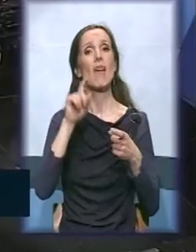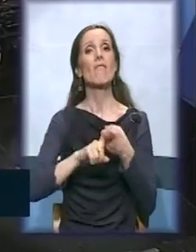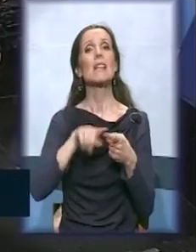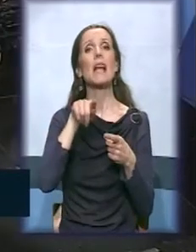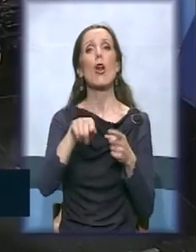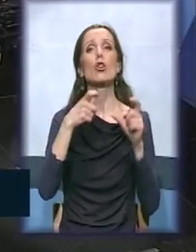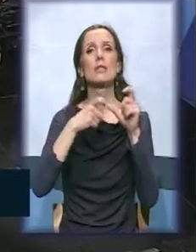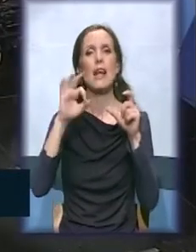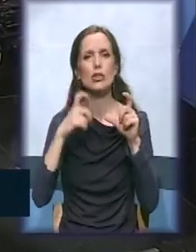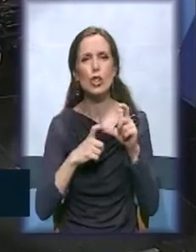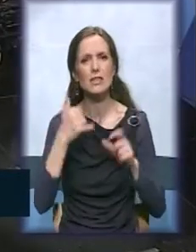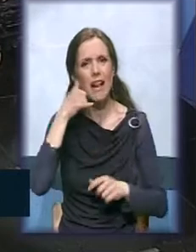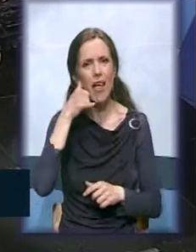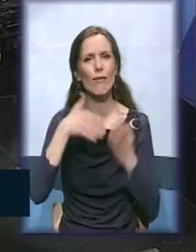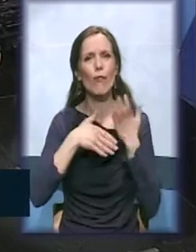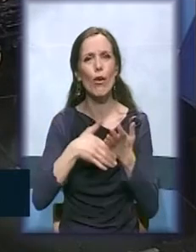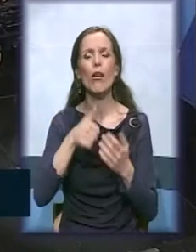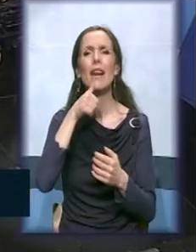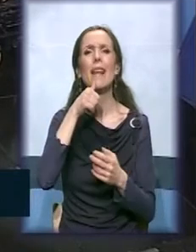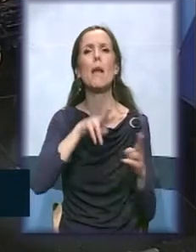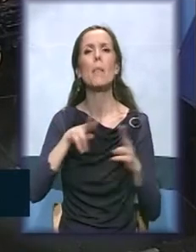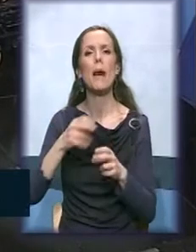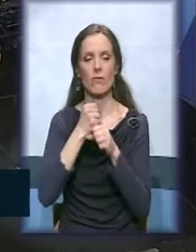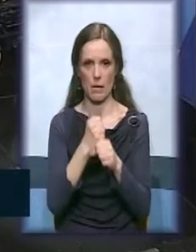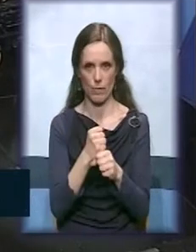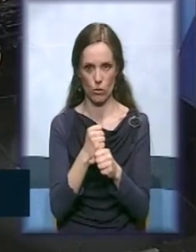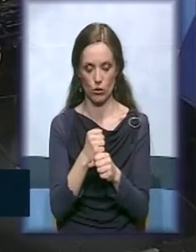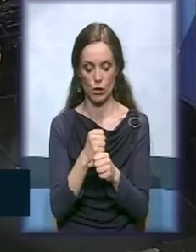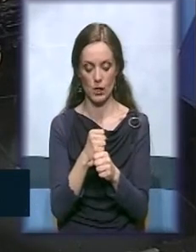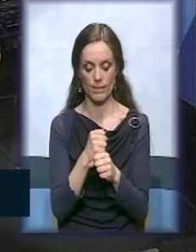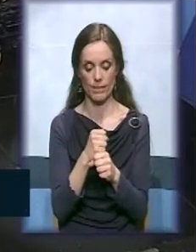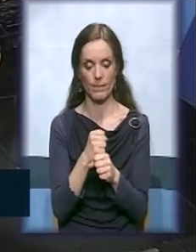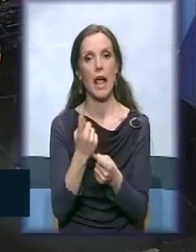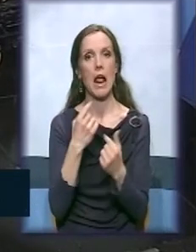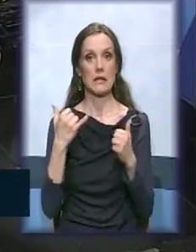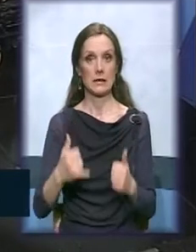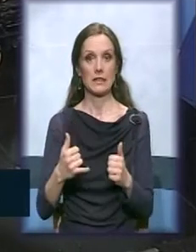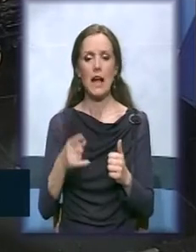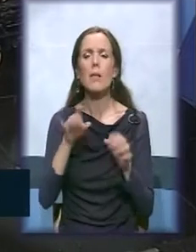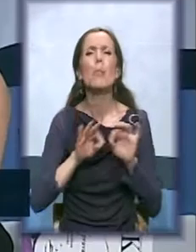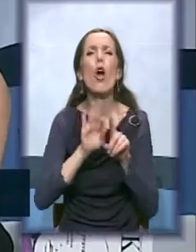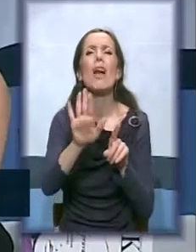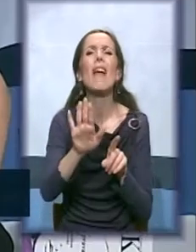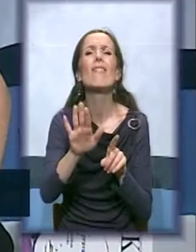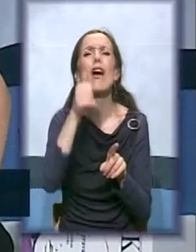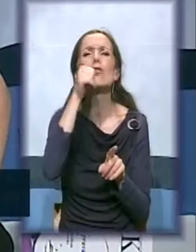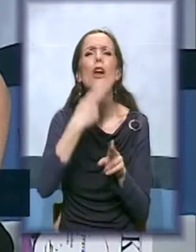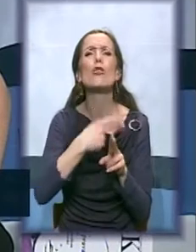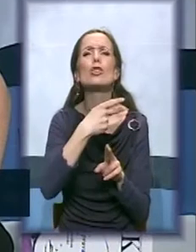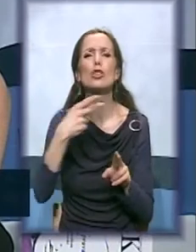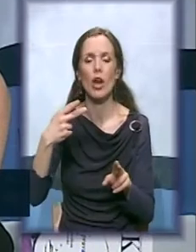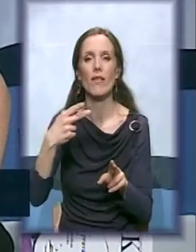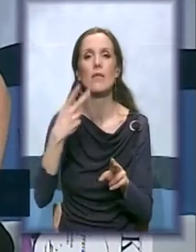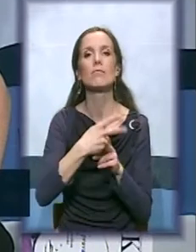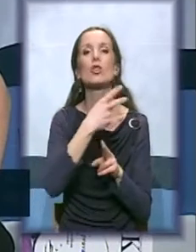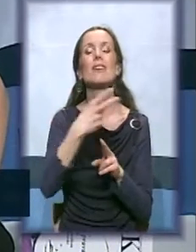pravna podrška i sve živ. Ali hajde sada kad projekat je sa nazivom... Znam šta